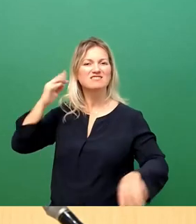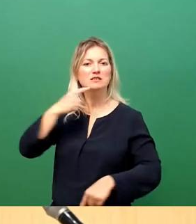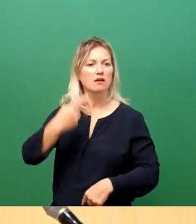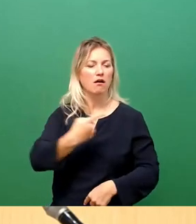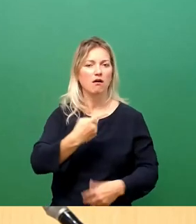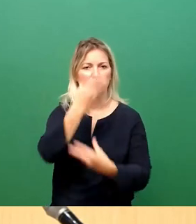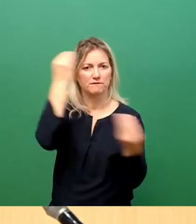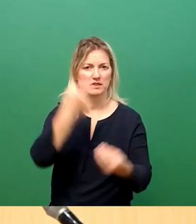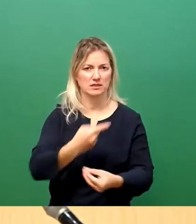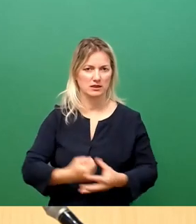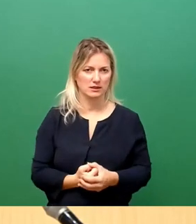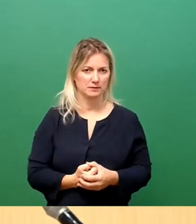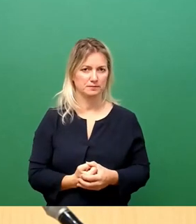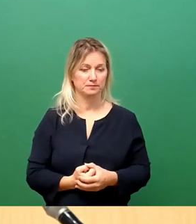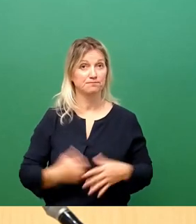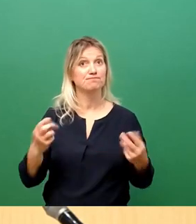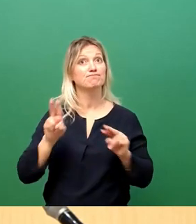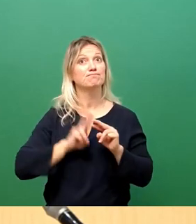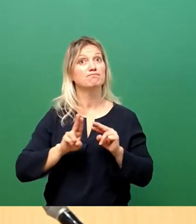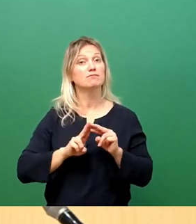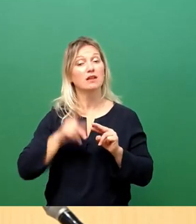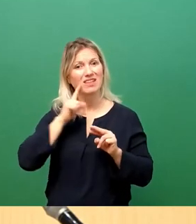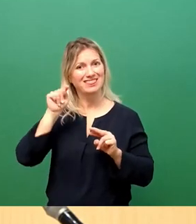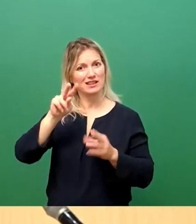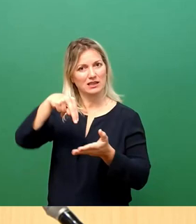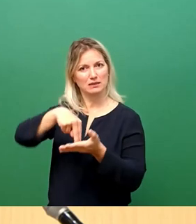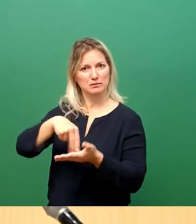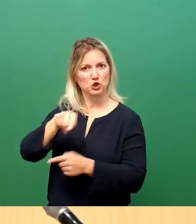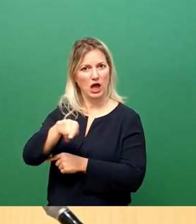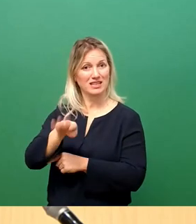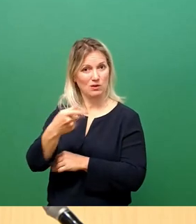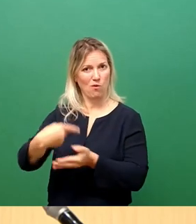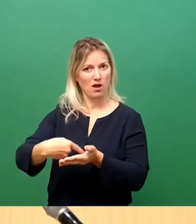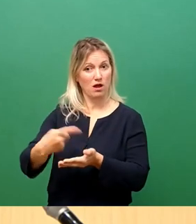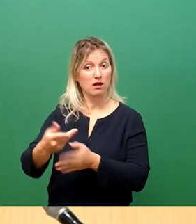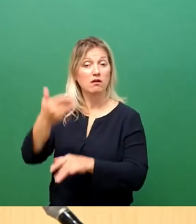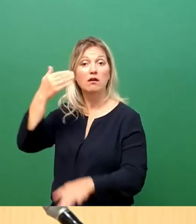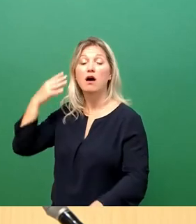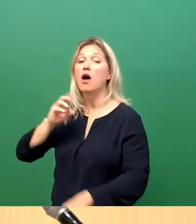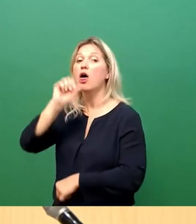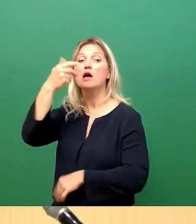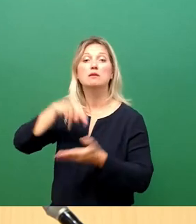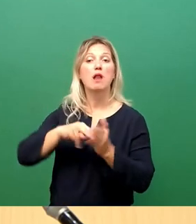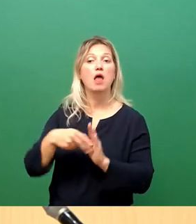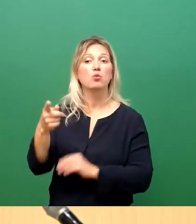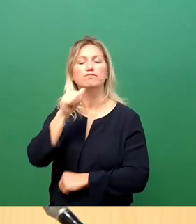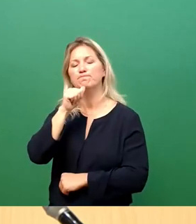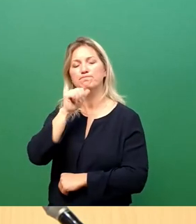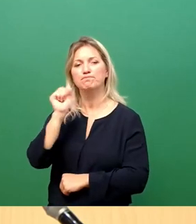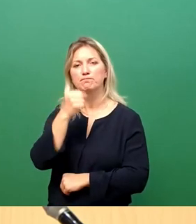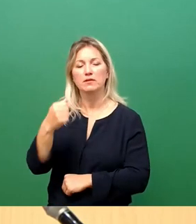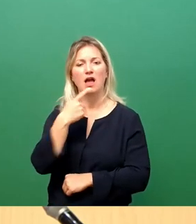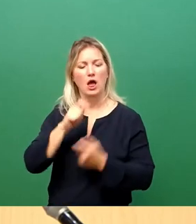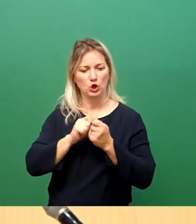Eine Sanierung im Bestand, so wie sie hier gefordert ist, war schon bei den ersten Planungen keine Option und wurde auch im Zuge der zahlreichen Umplanungen nie